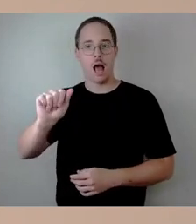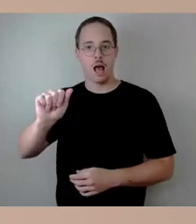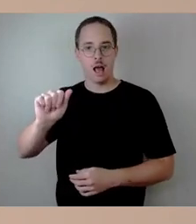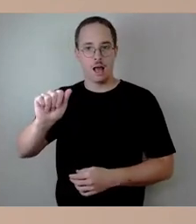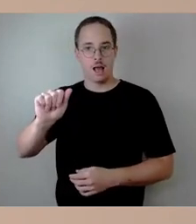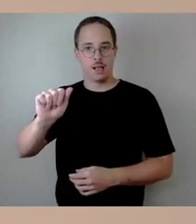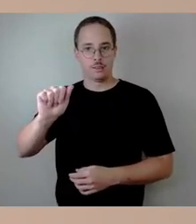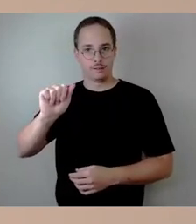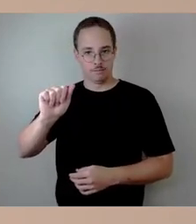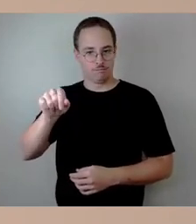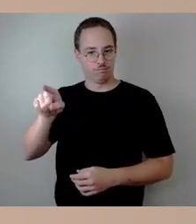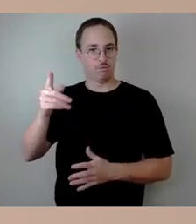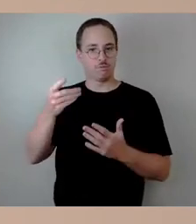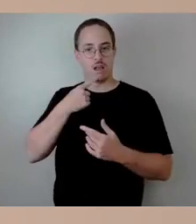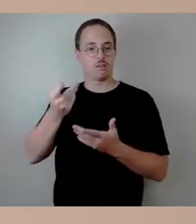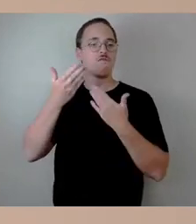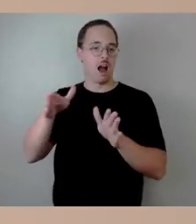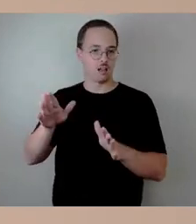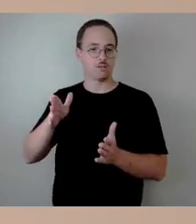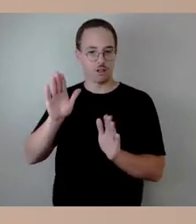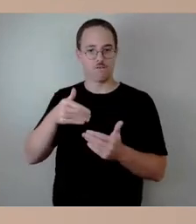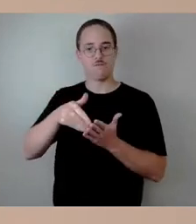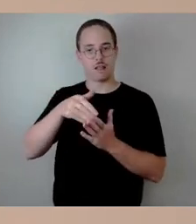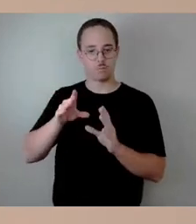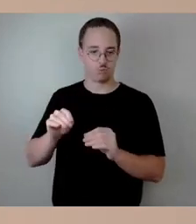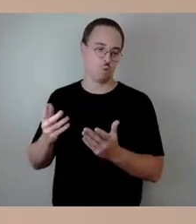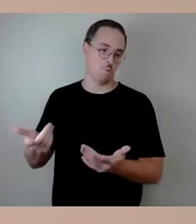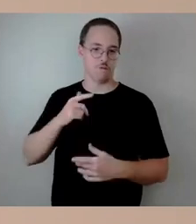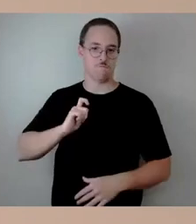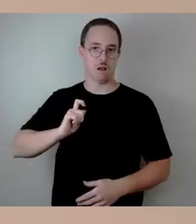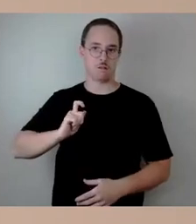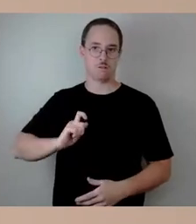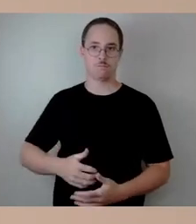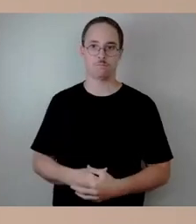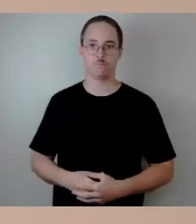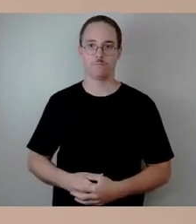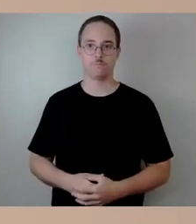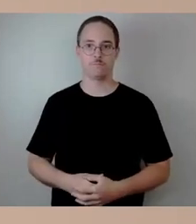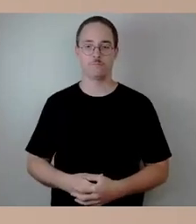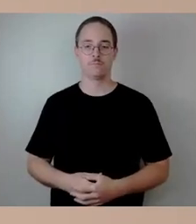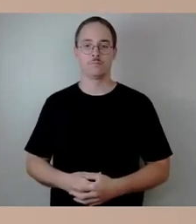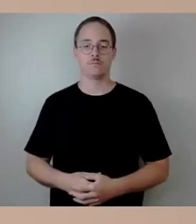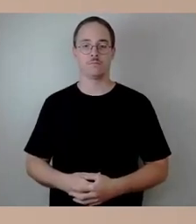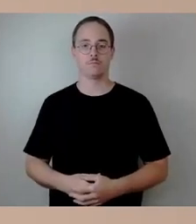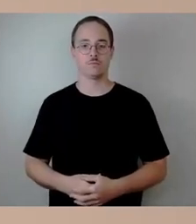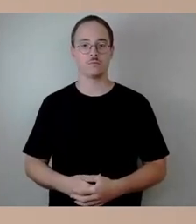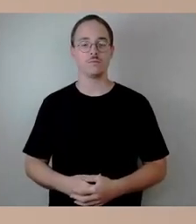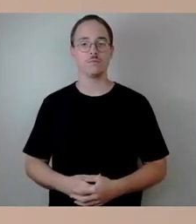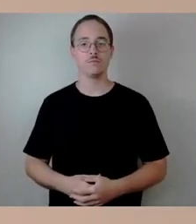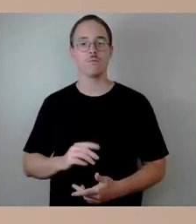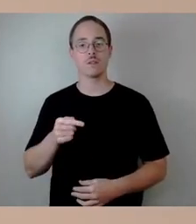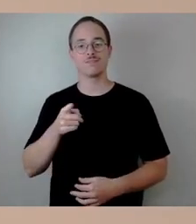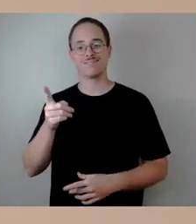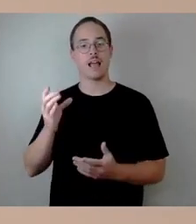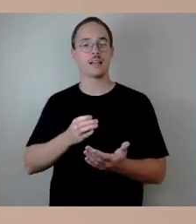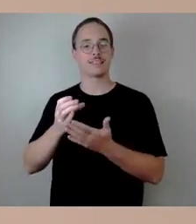Und da will ich mal sagen, Sie kennen ja das Thema Ersatzneubau in Osnabbrücke,